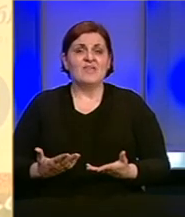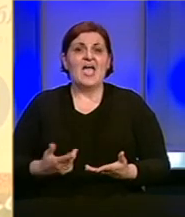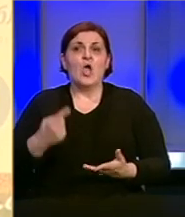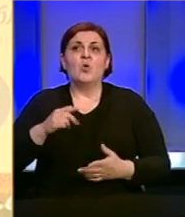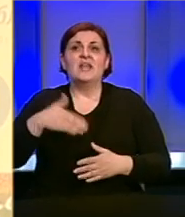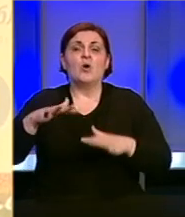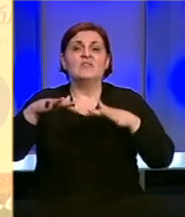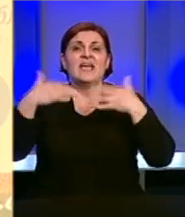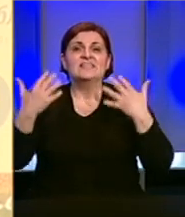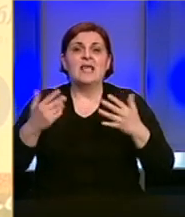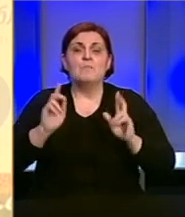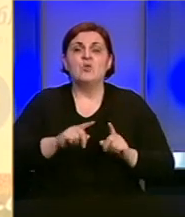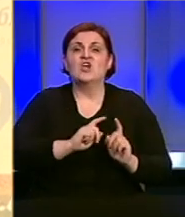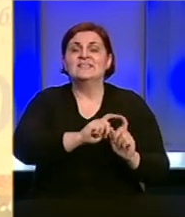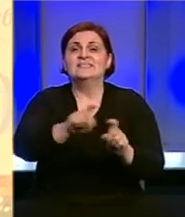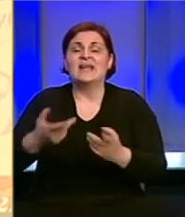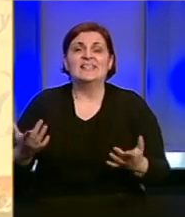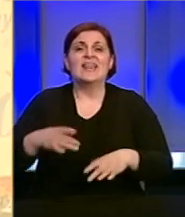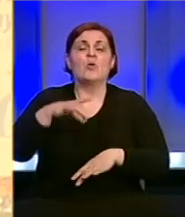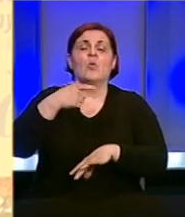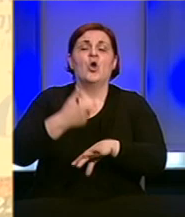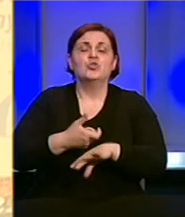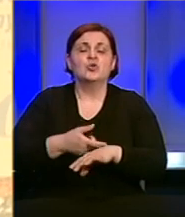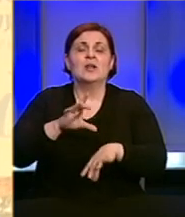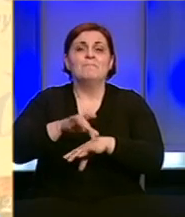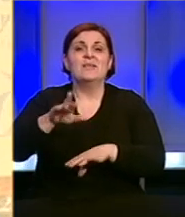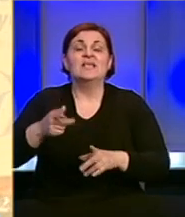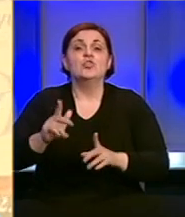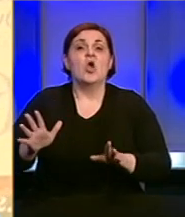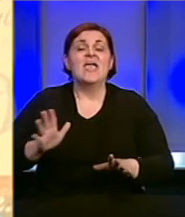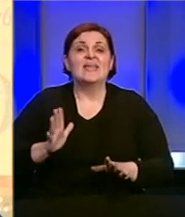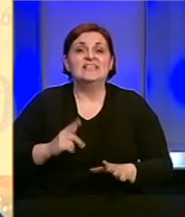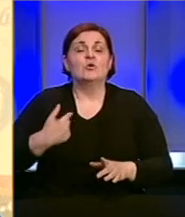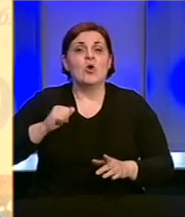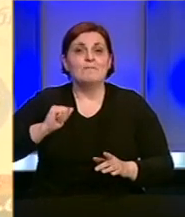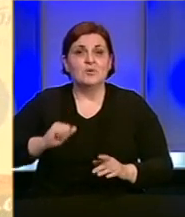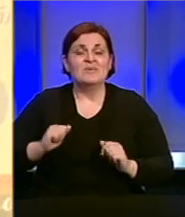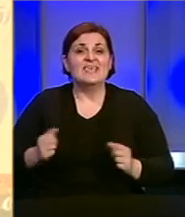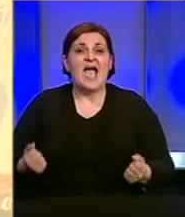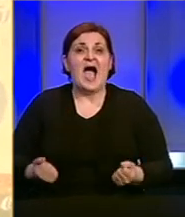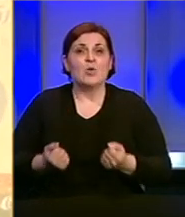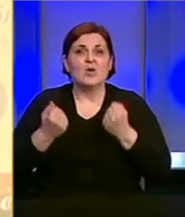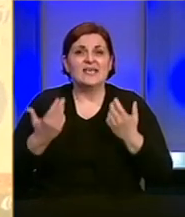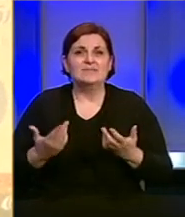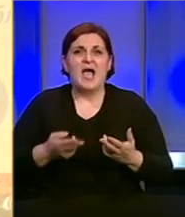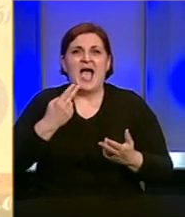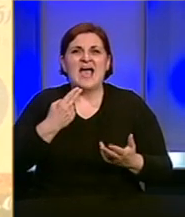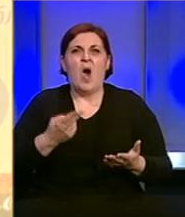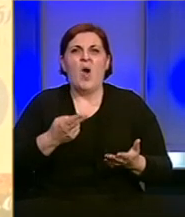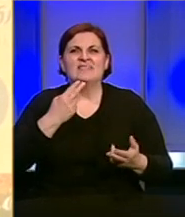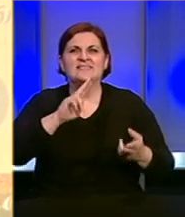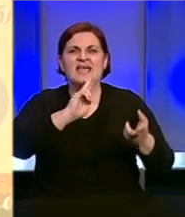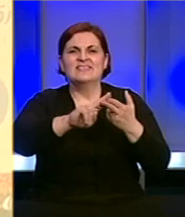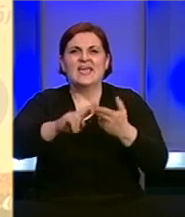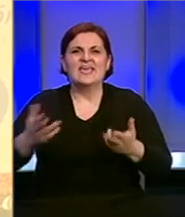dana, će zaraziti nekog ljekara ili sestru. je rizik koji podnosimo i jako vam je teško kad se targetiramo kao žarište